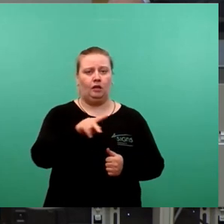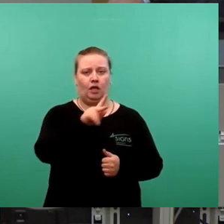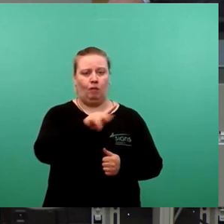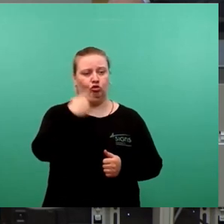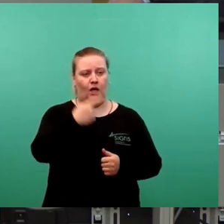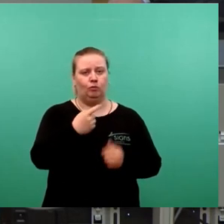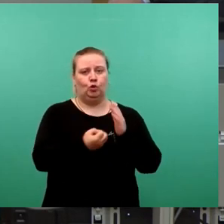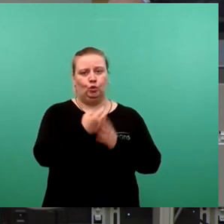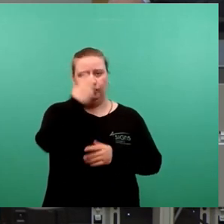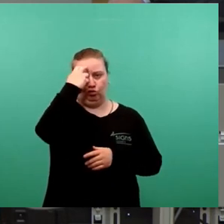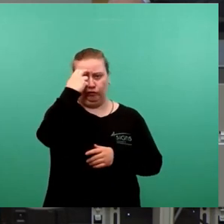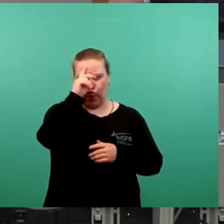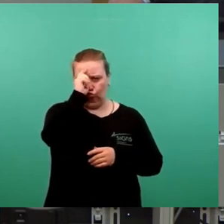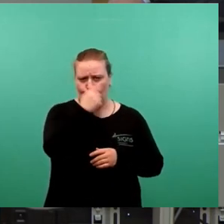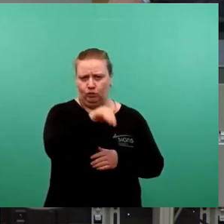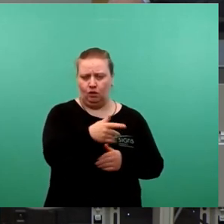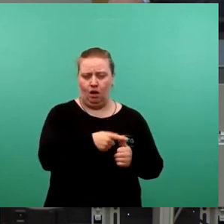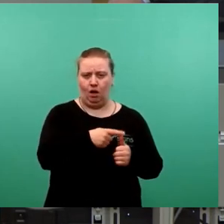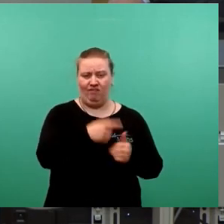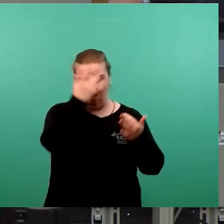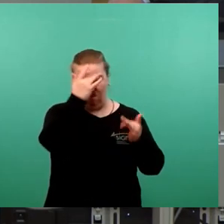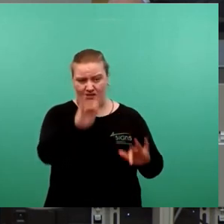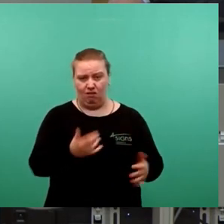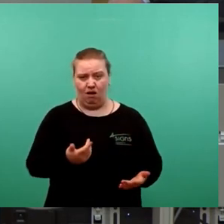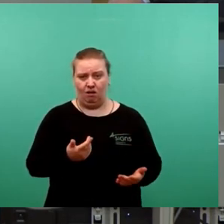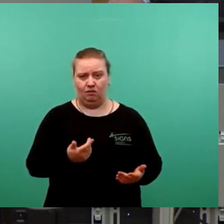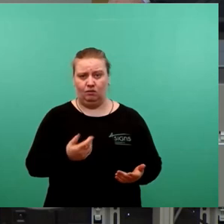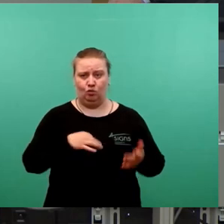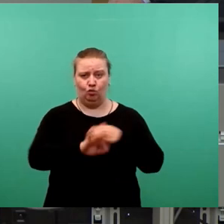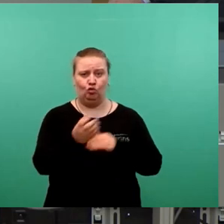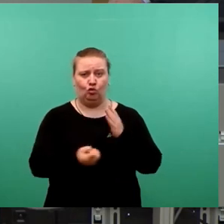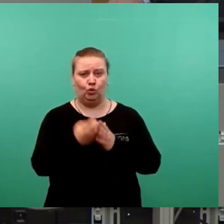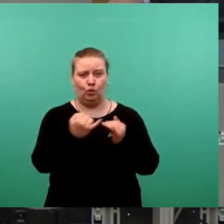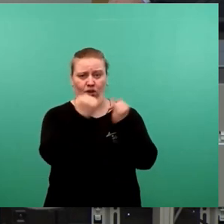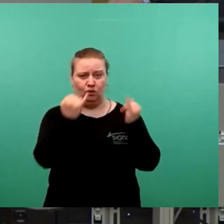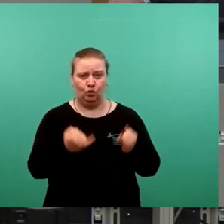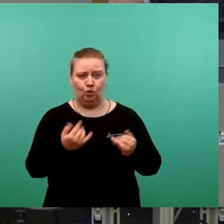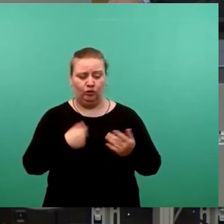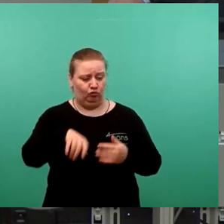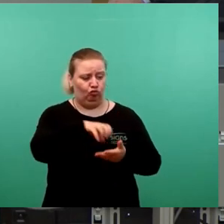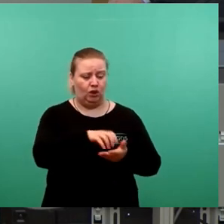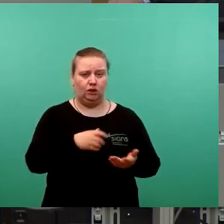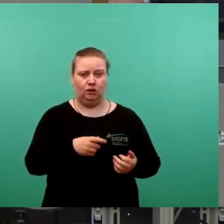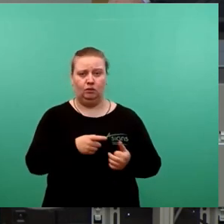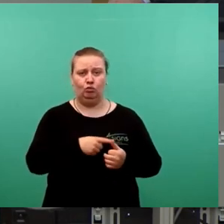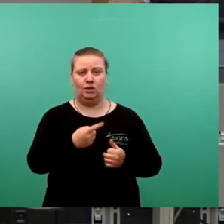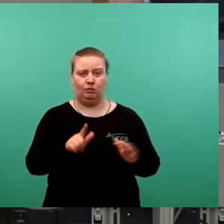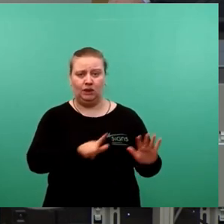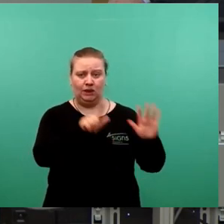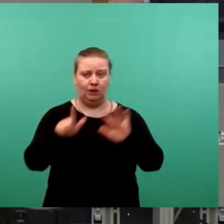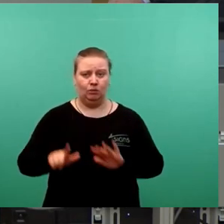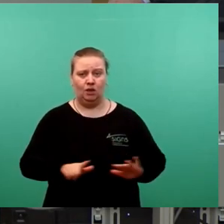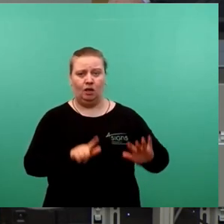Kulturwissenschaftlerin, die anerkannt ist durch die Kulturinstitutionen in dieser Stadt, die sieben Jahre lang eine